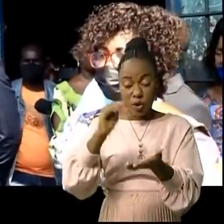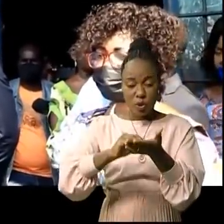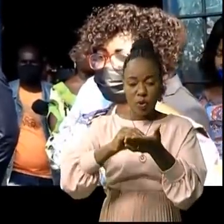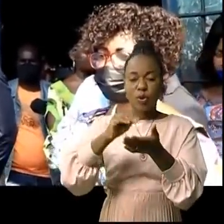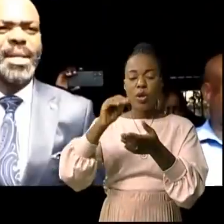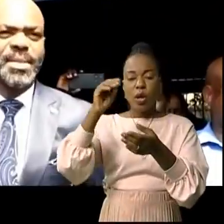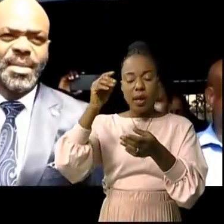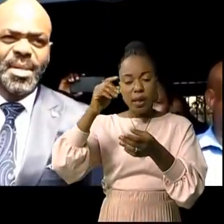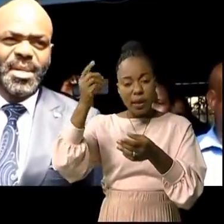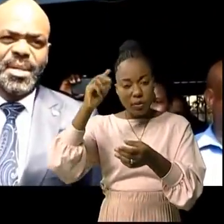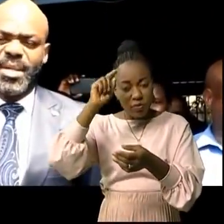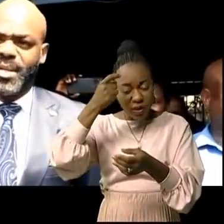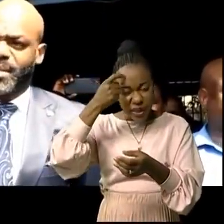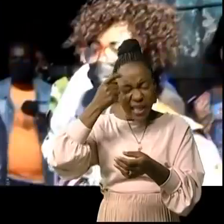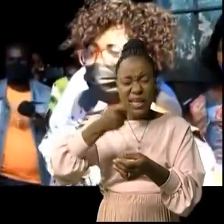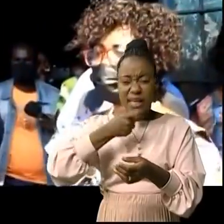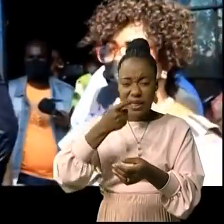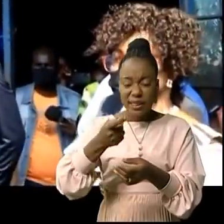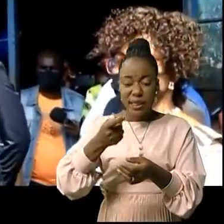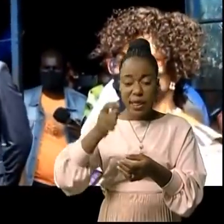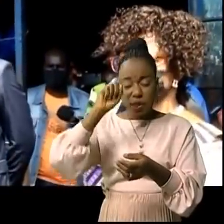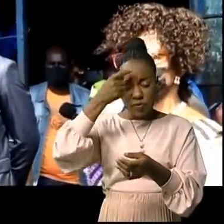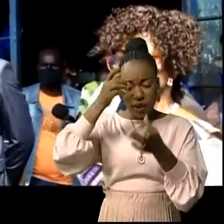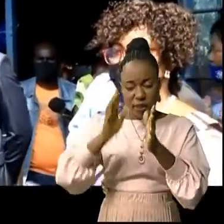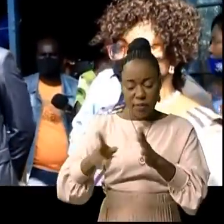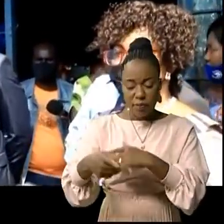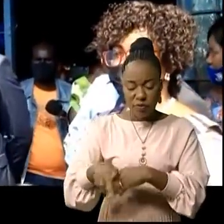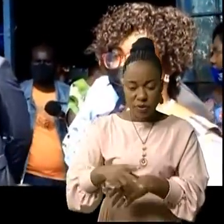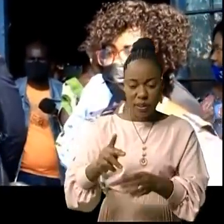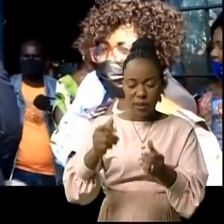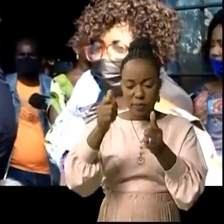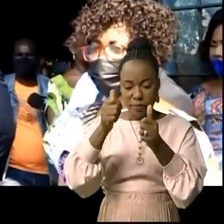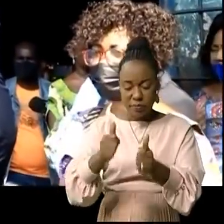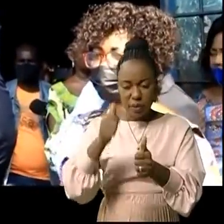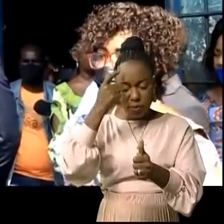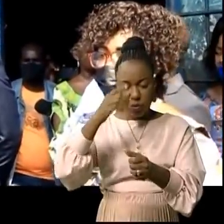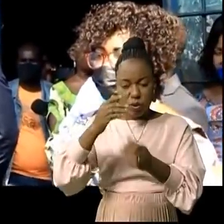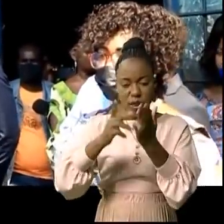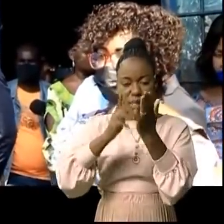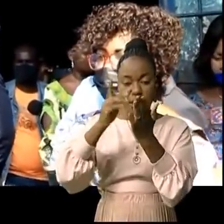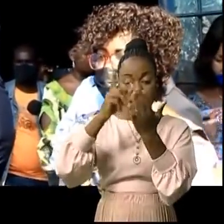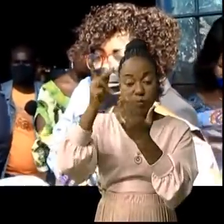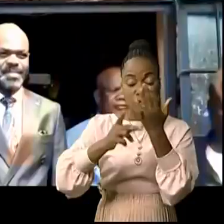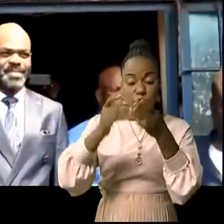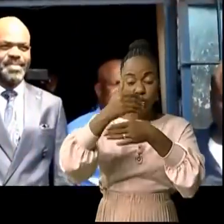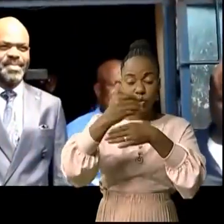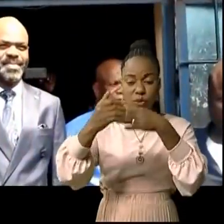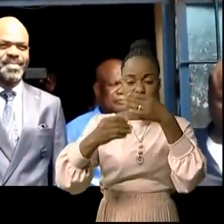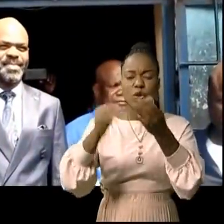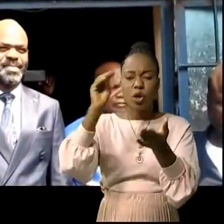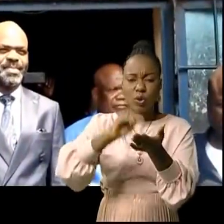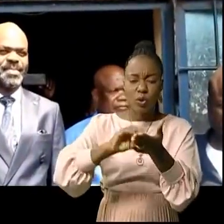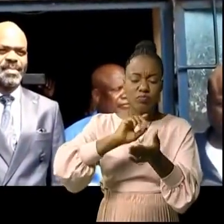de la province a fait savoir que le gouvernement provincial est déjà à pied d'oeuvre pour la mise en oeuvre du projet de construction d'une maison carcérale